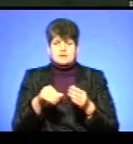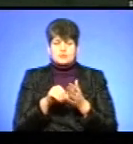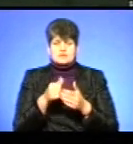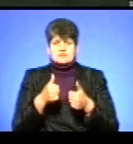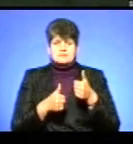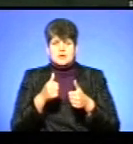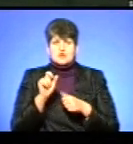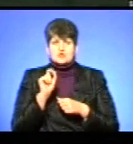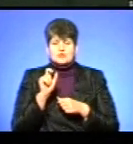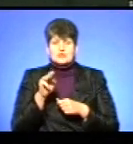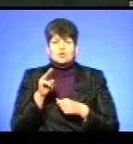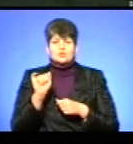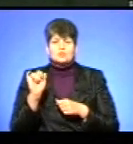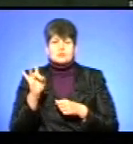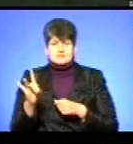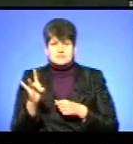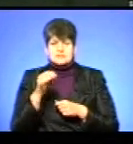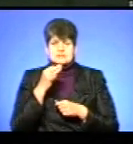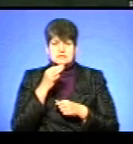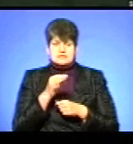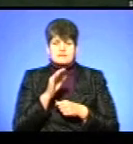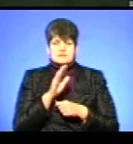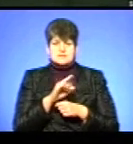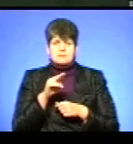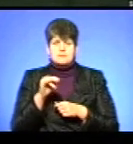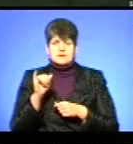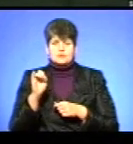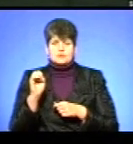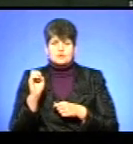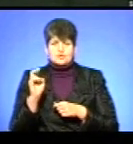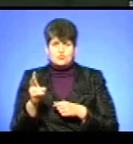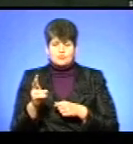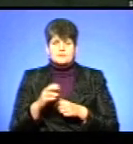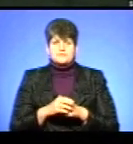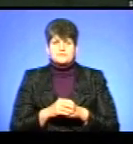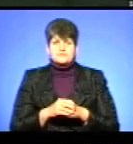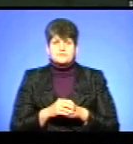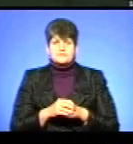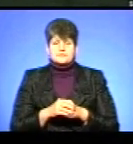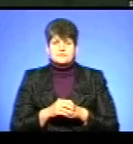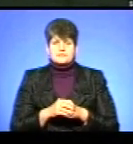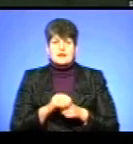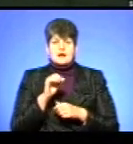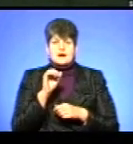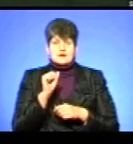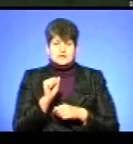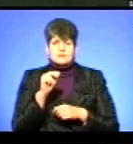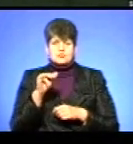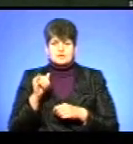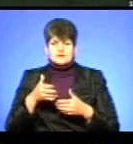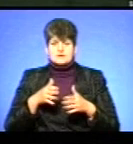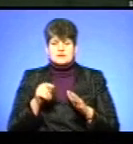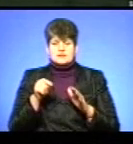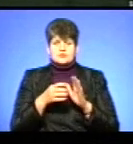у змаганнях «Золотий тур», повідомив Василь Петрук, начальник відділу спорту Кременецької райдержадміністрації. Андрій Пушкар народився